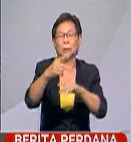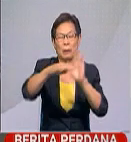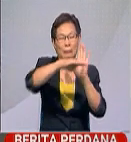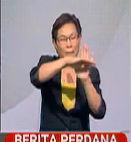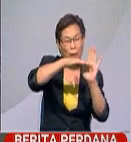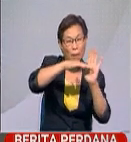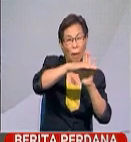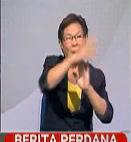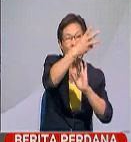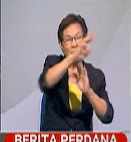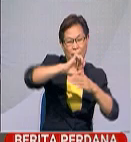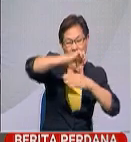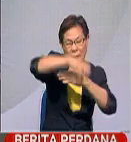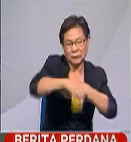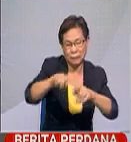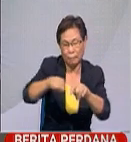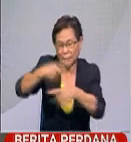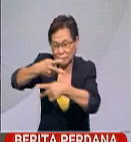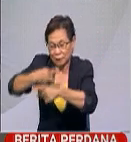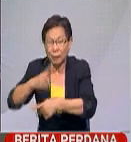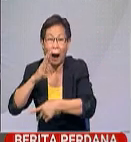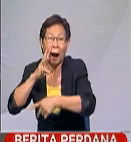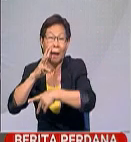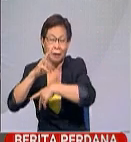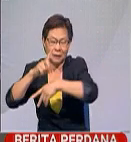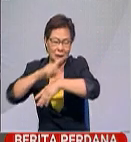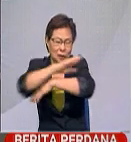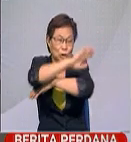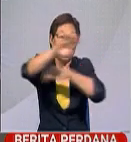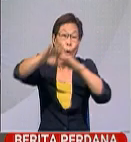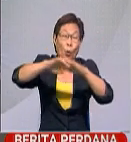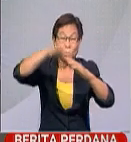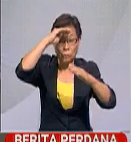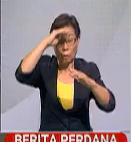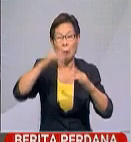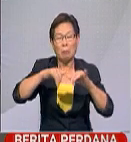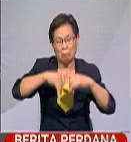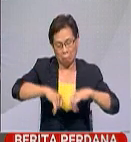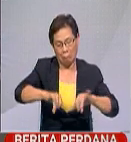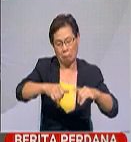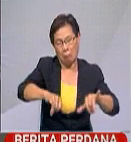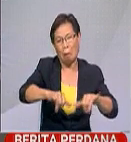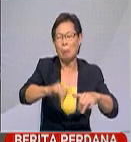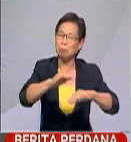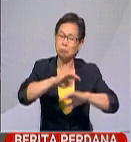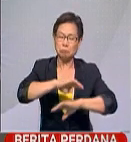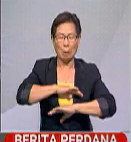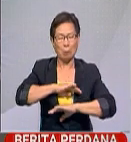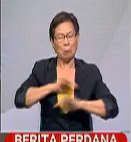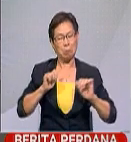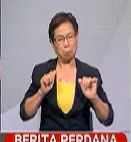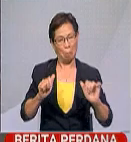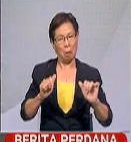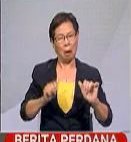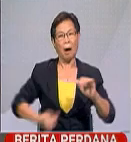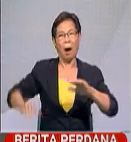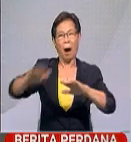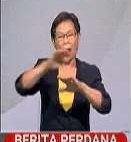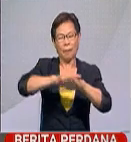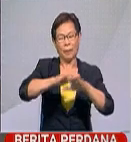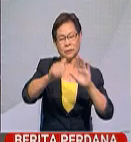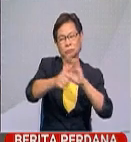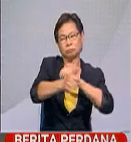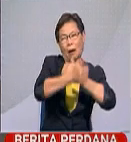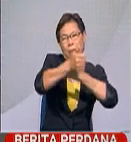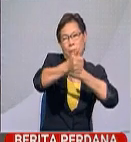16 empangan dan kawasan tadahan seluruh negeri itu setakat ini masih berada dalam keadaan memuaskan dan di atas paras